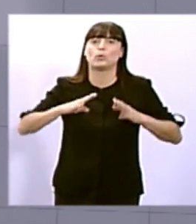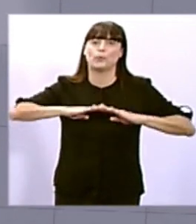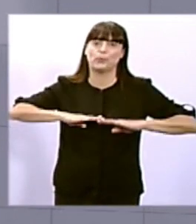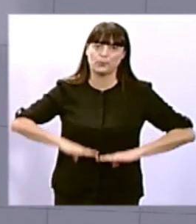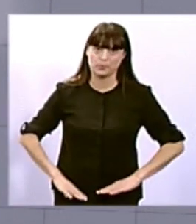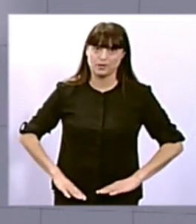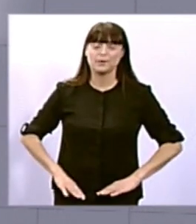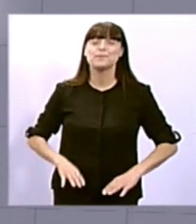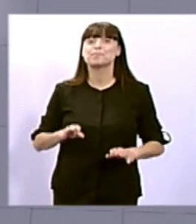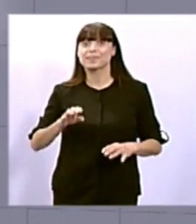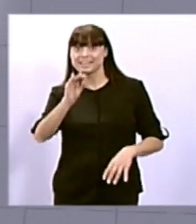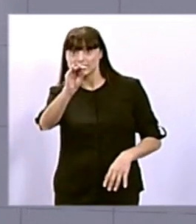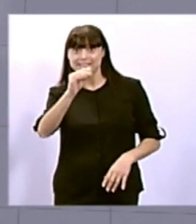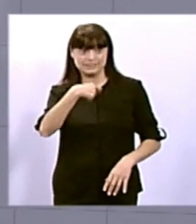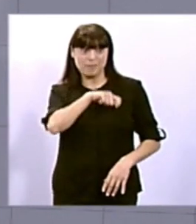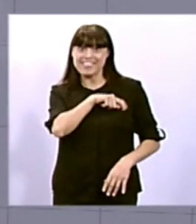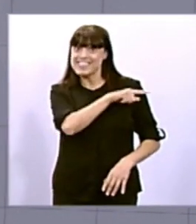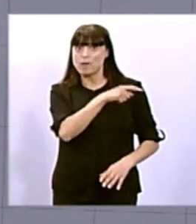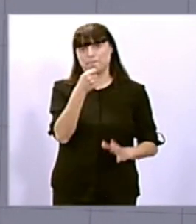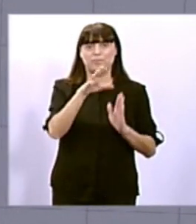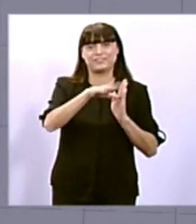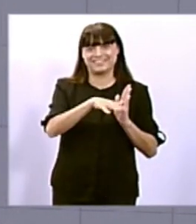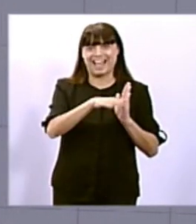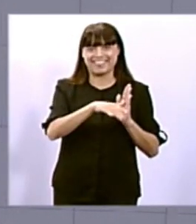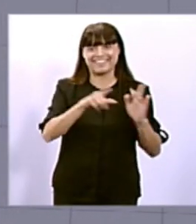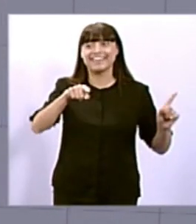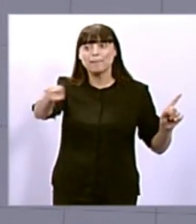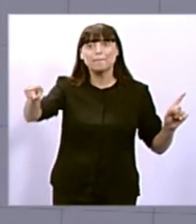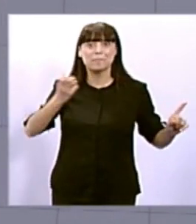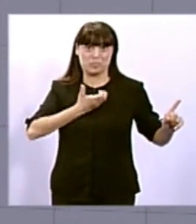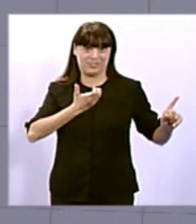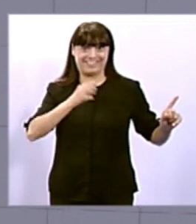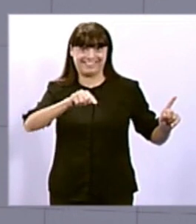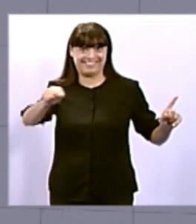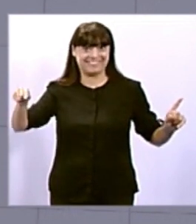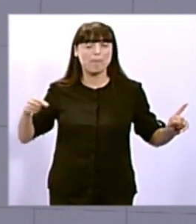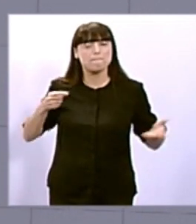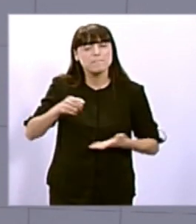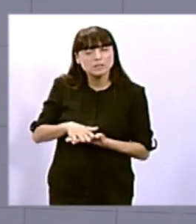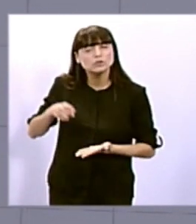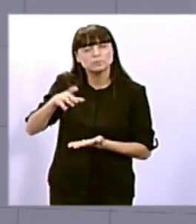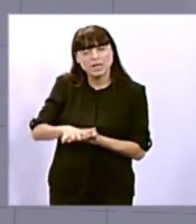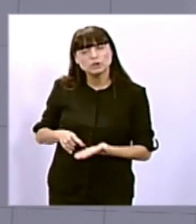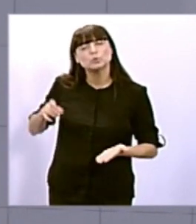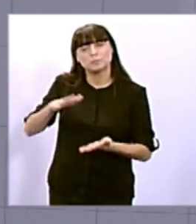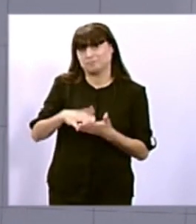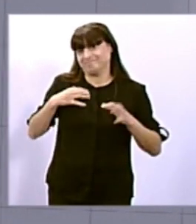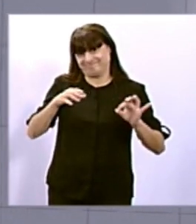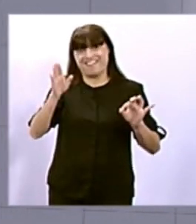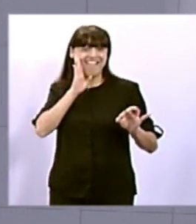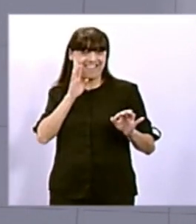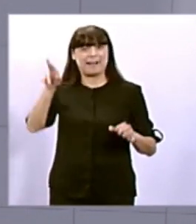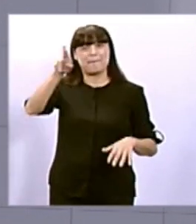arriba tard, des del municipalisme, i fa setmanes i mesos, com dic, que reclamem aquestes mesures, unes mesures que